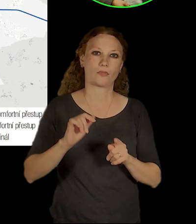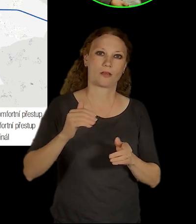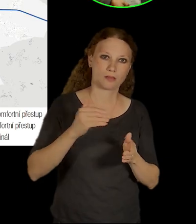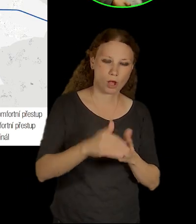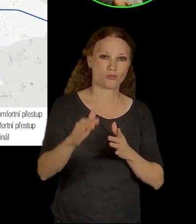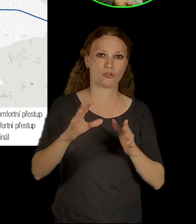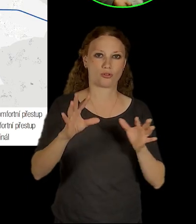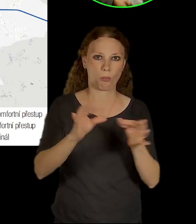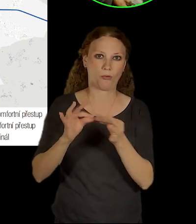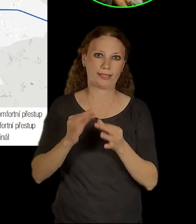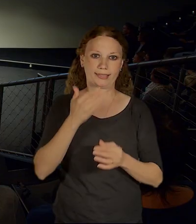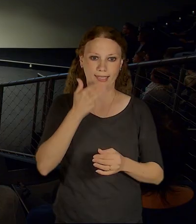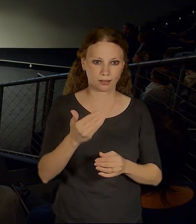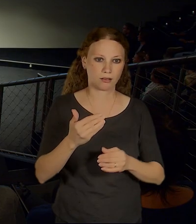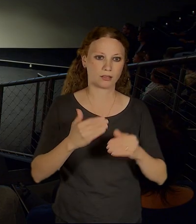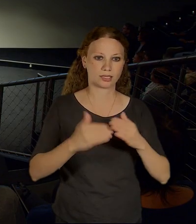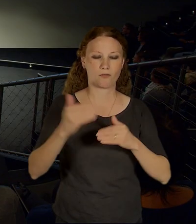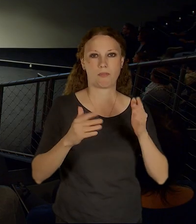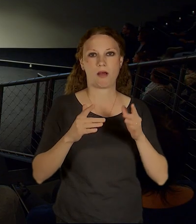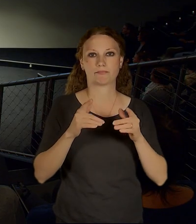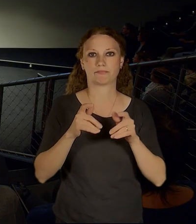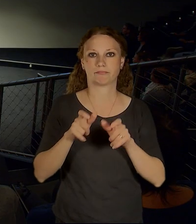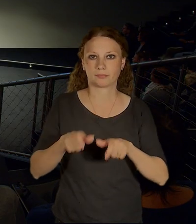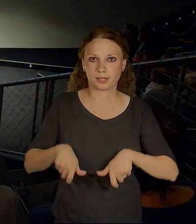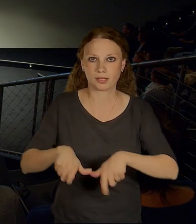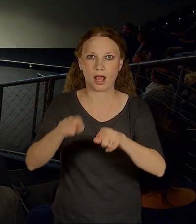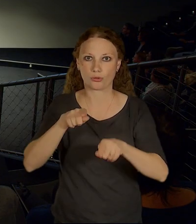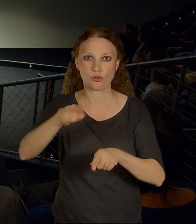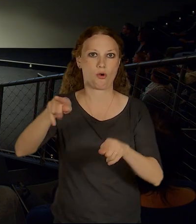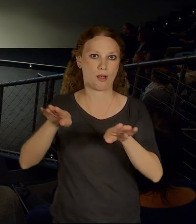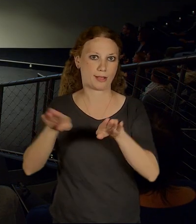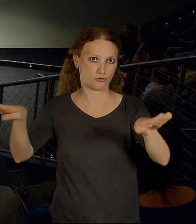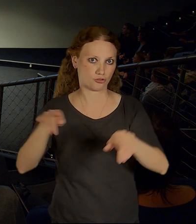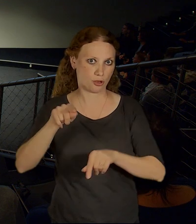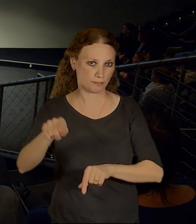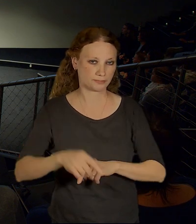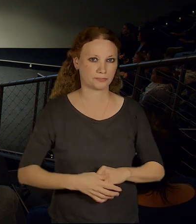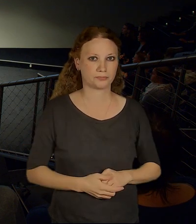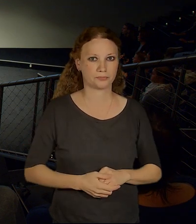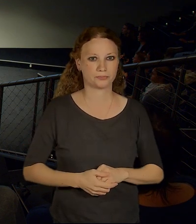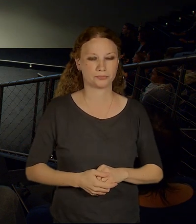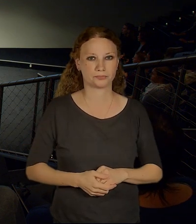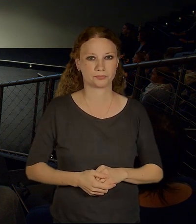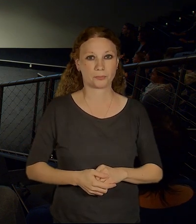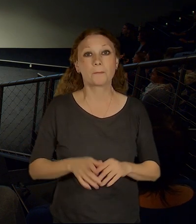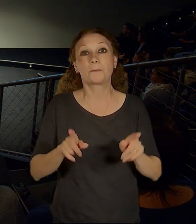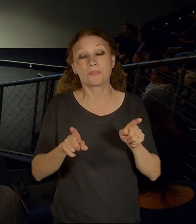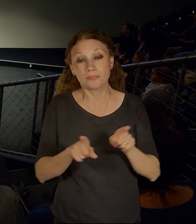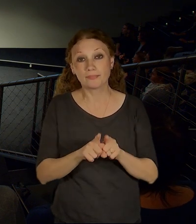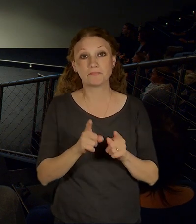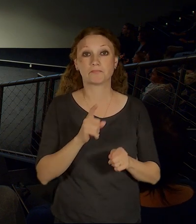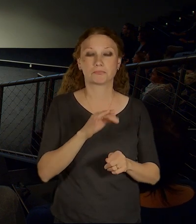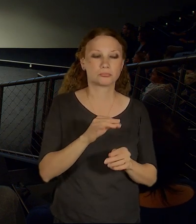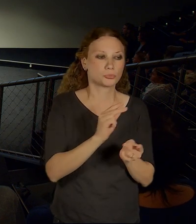výstavbě výstavbě Trati na letiště. Stejně tak ale došlo vlastně k celé řadě drobnějších nebo méně